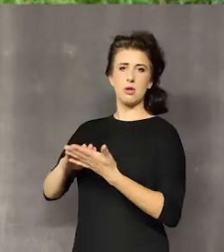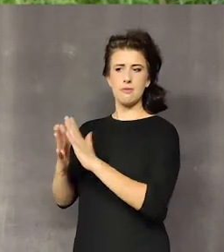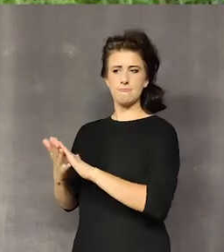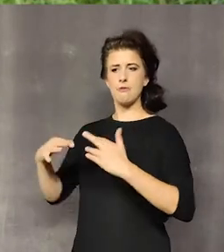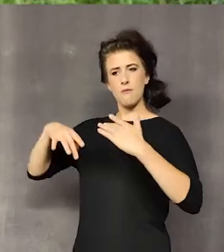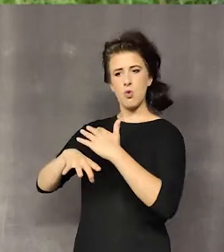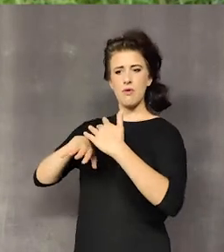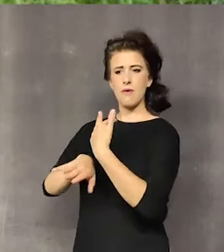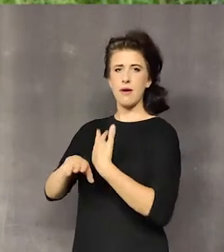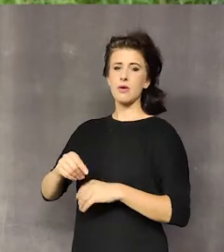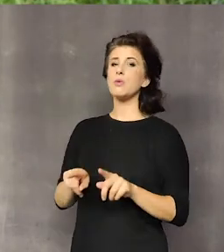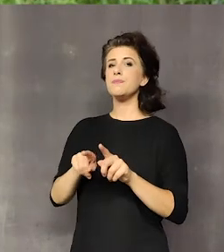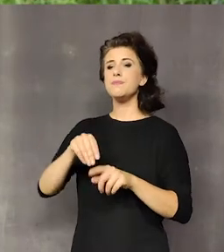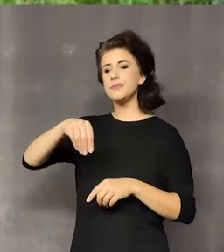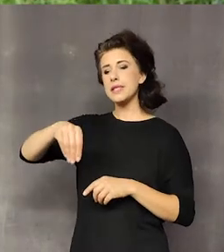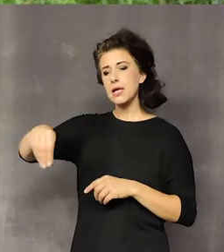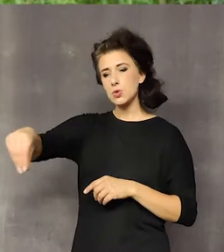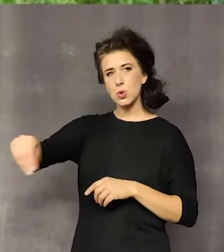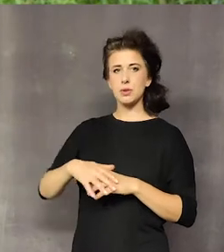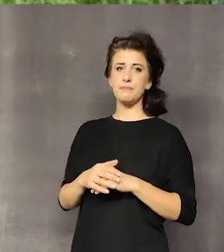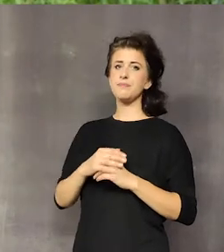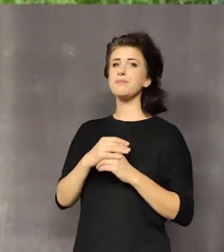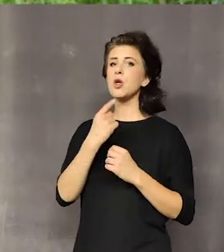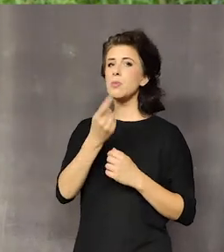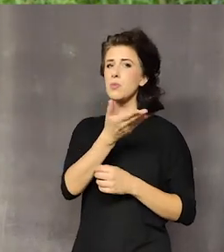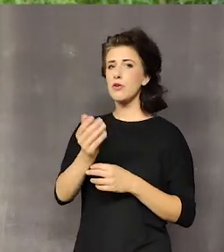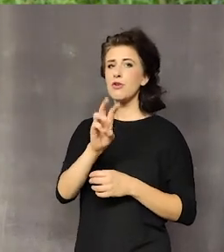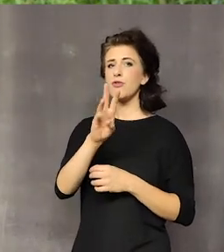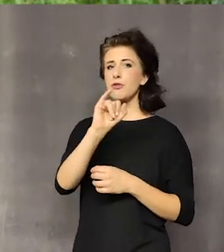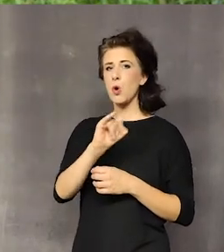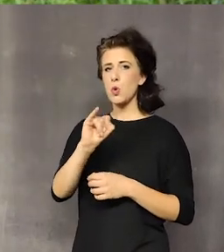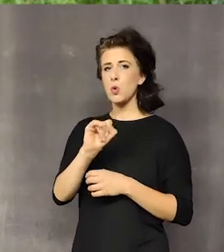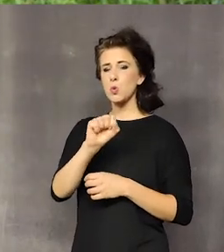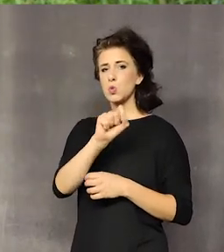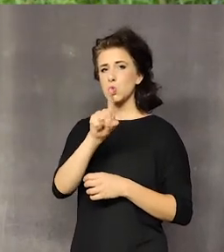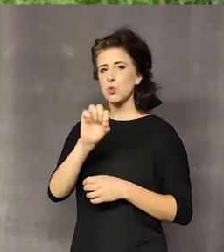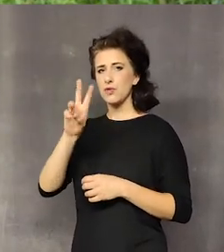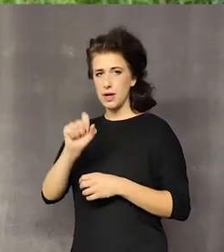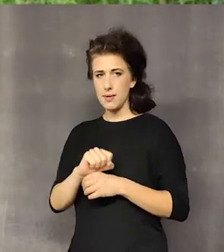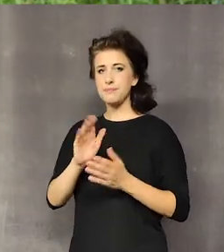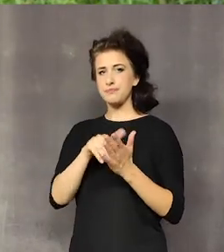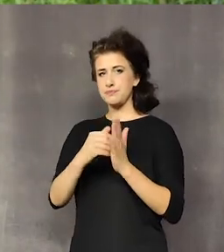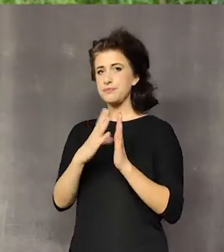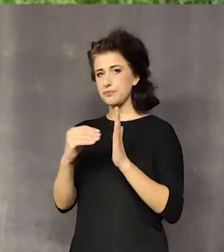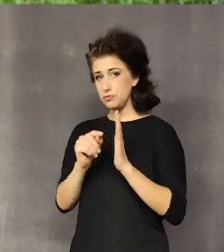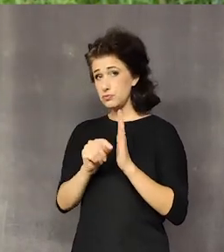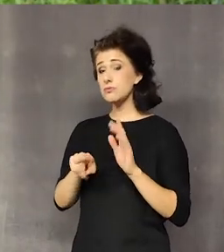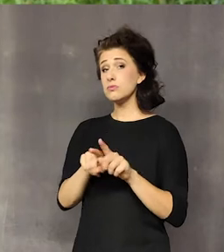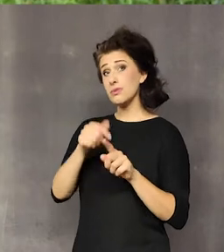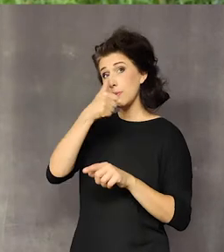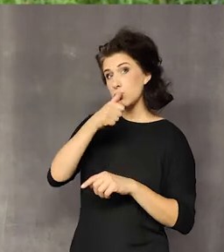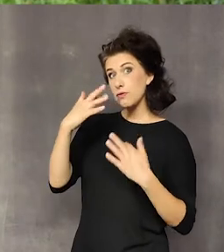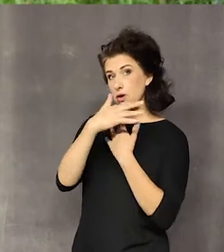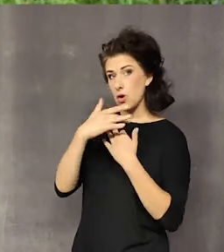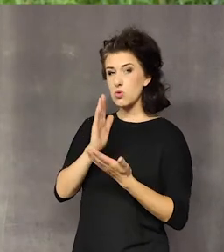nasiona, to tak. Powiem Wam na przykład wiązówki. Jeśli tutaj zobaczymy już zbrązowiałe nosionka,